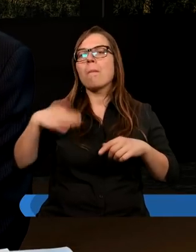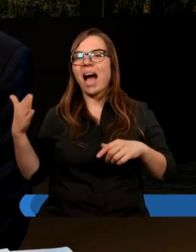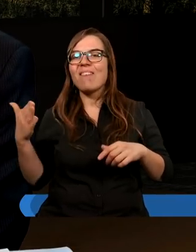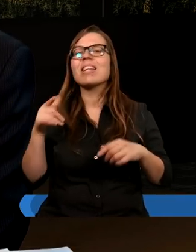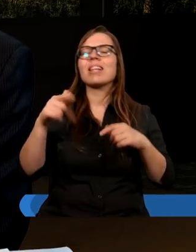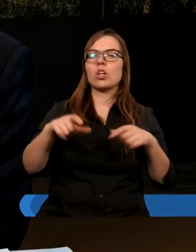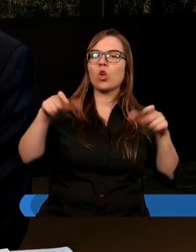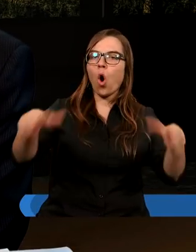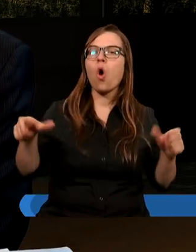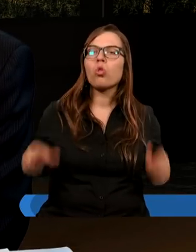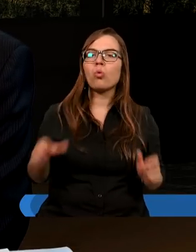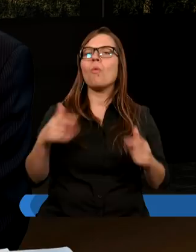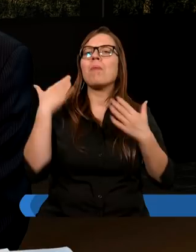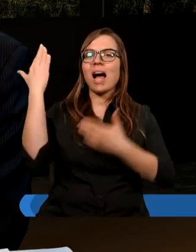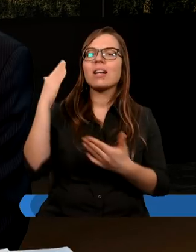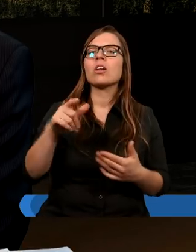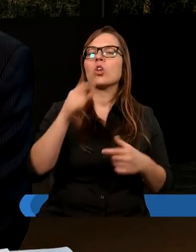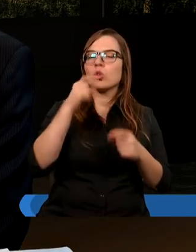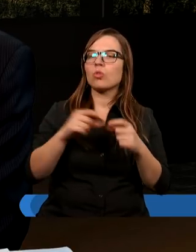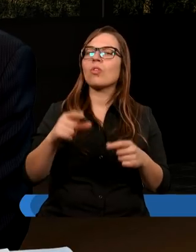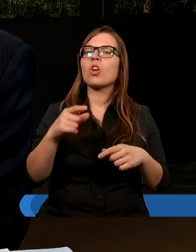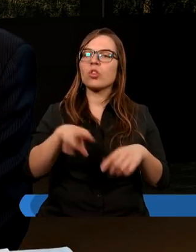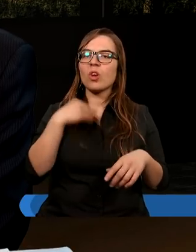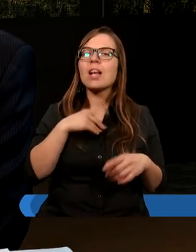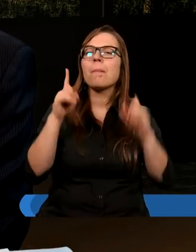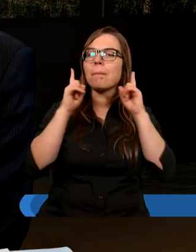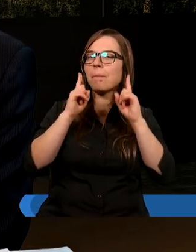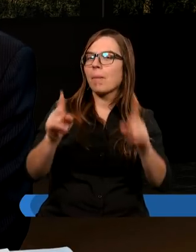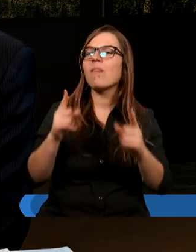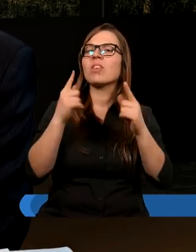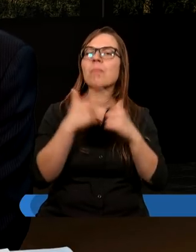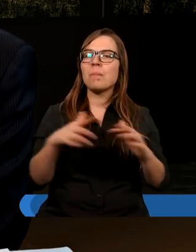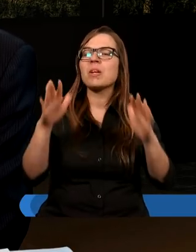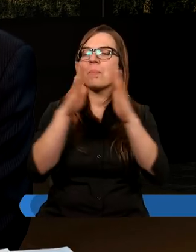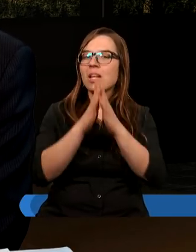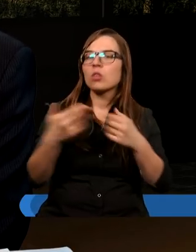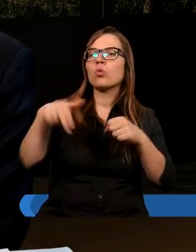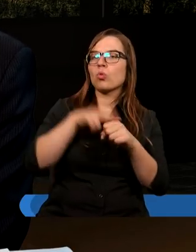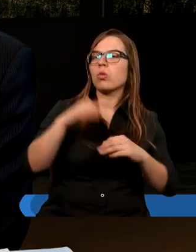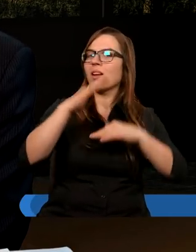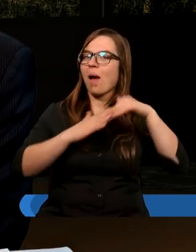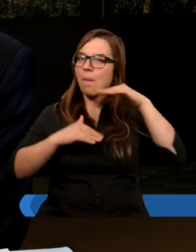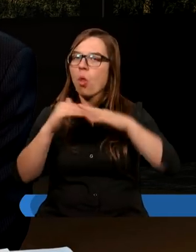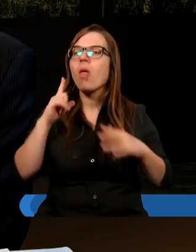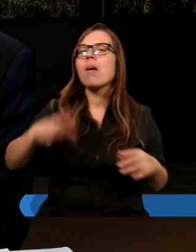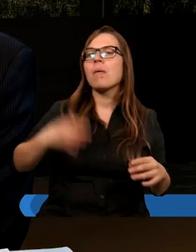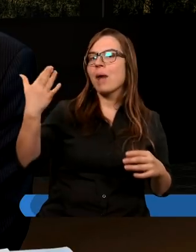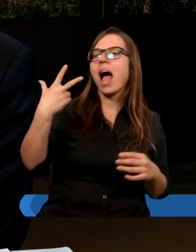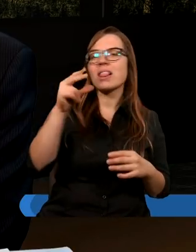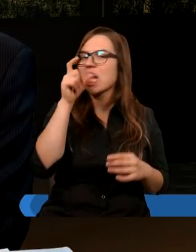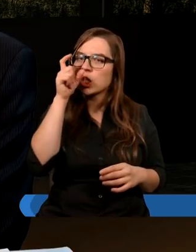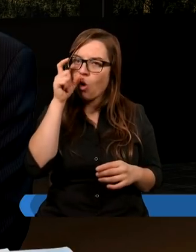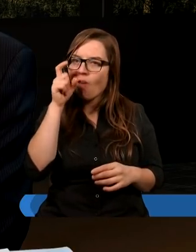majestatu w niebie, jako sługa świątyni prawdziwego przybytku, który zbudował Pan, a nie